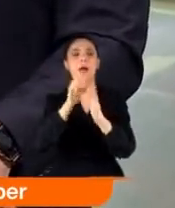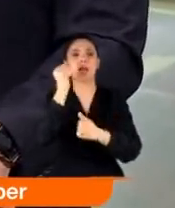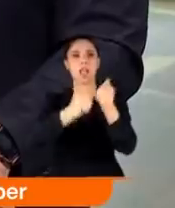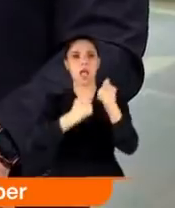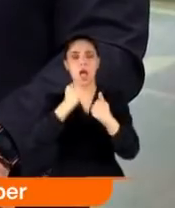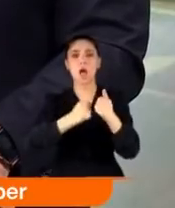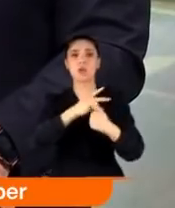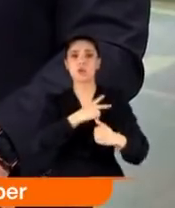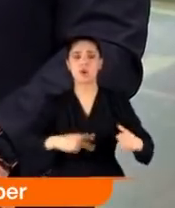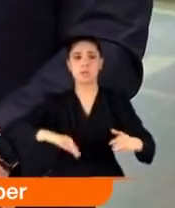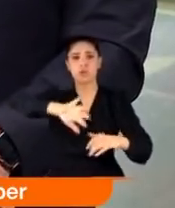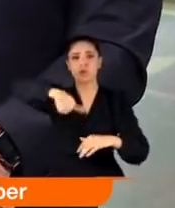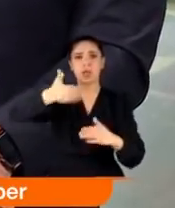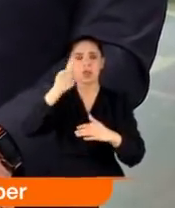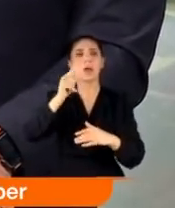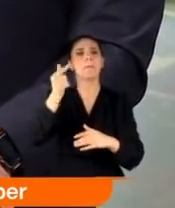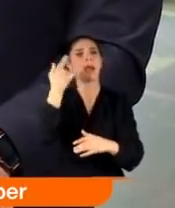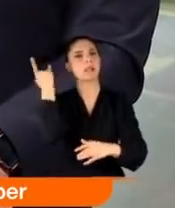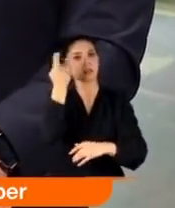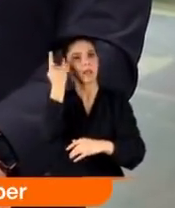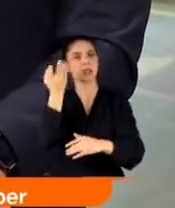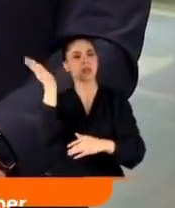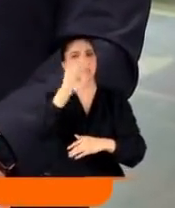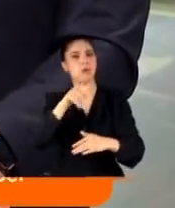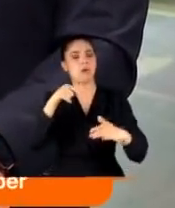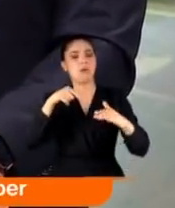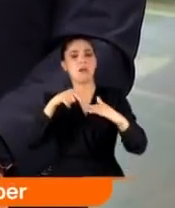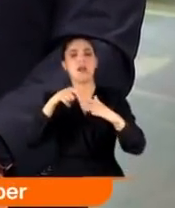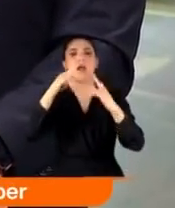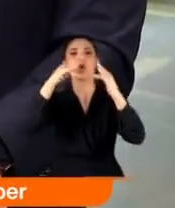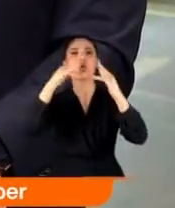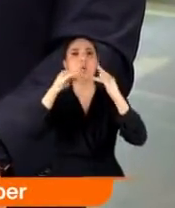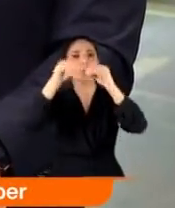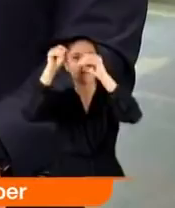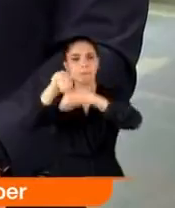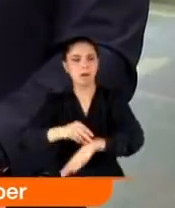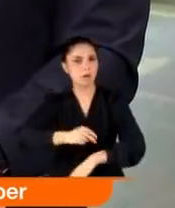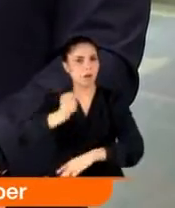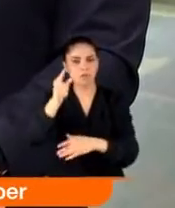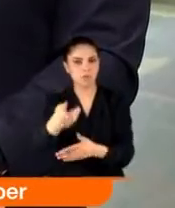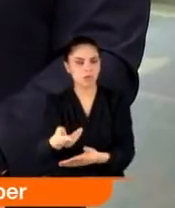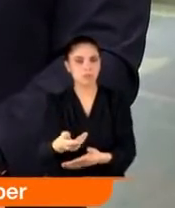otobüsü çaldıktan sonra biraz gezdi. Sonra da bir alt geçede bırakıp kaçtı.